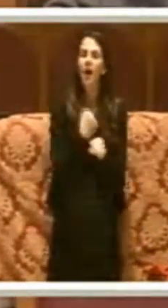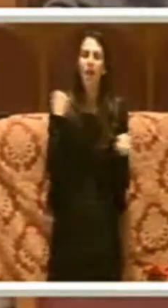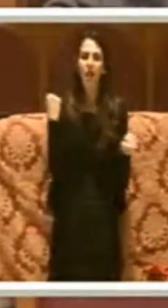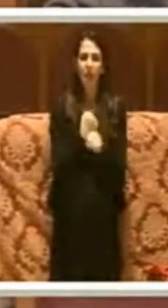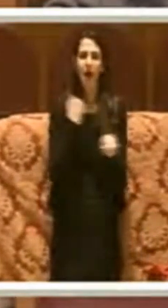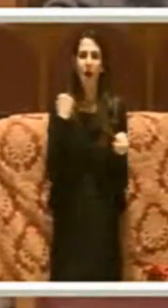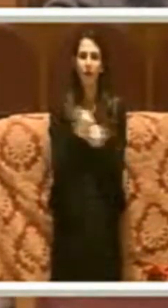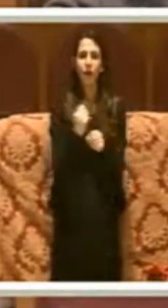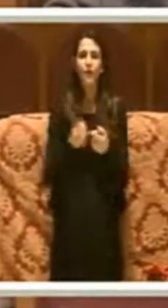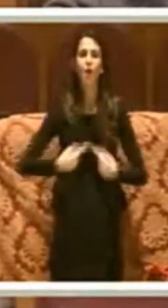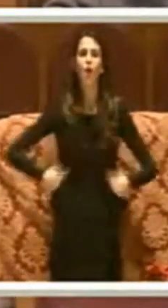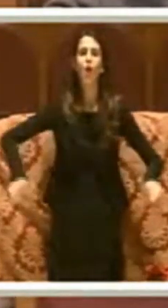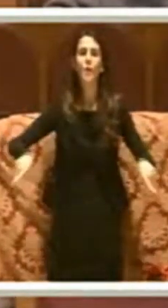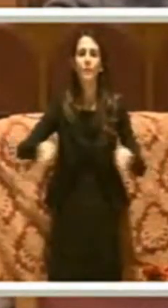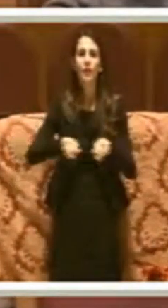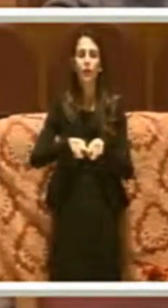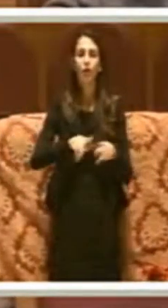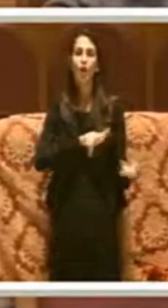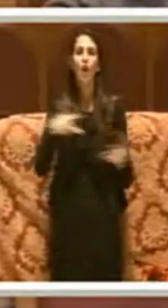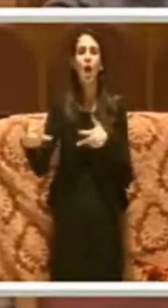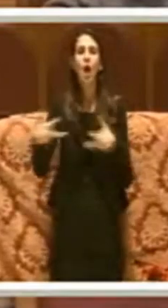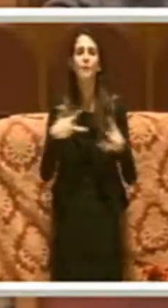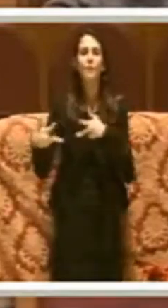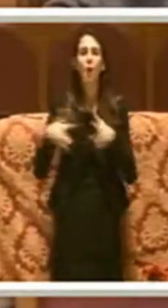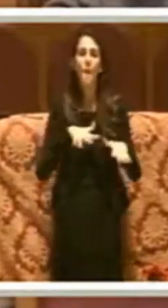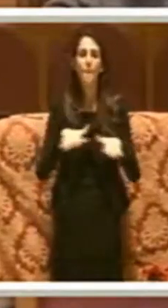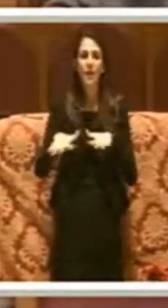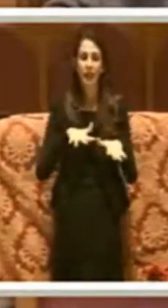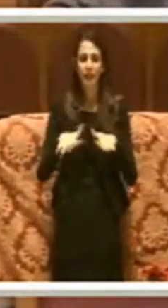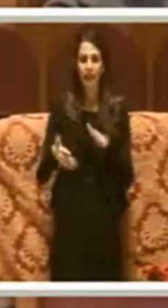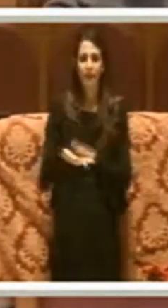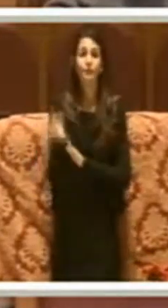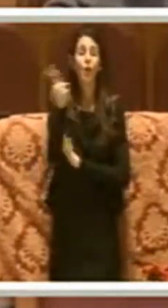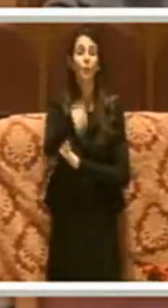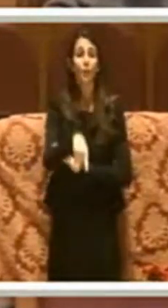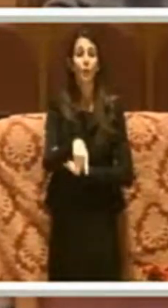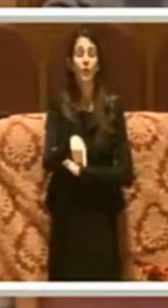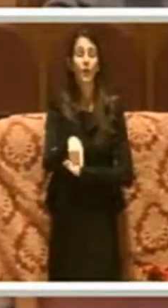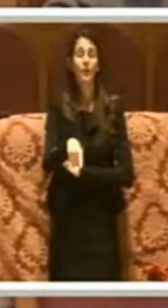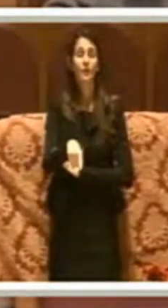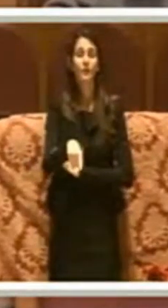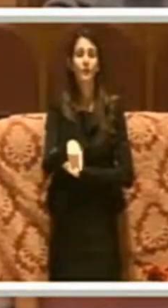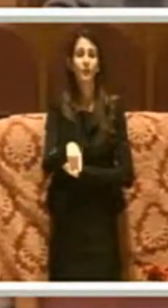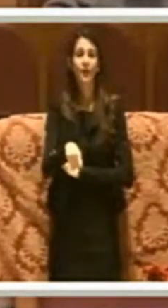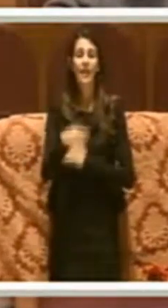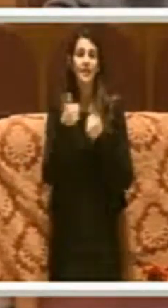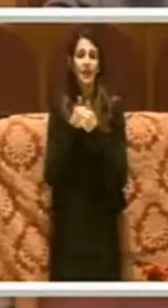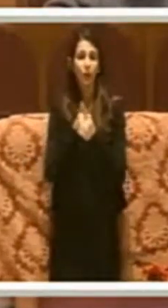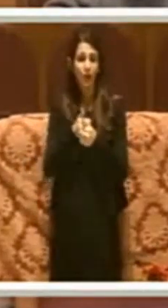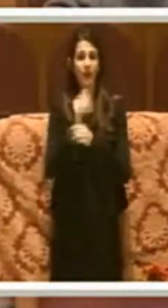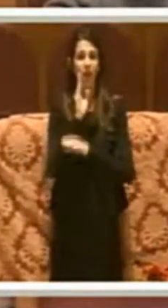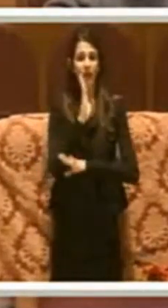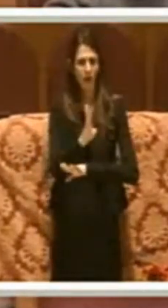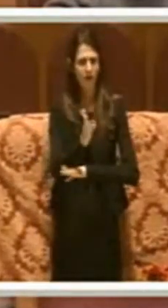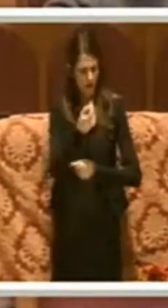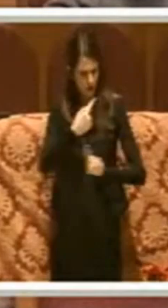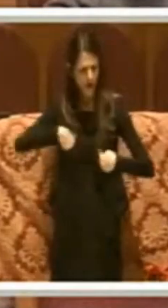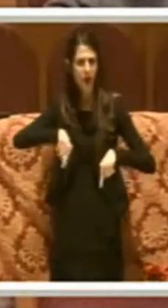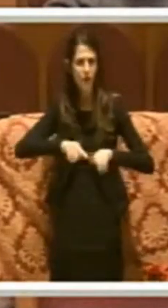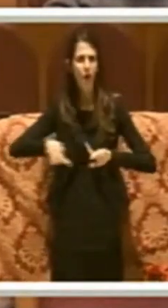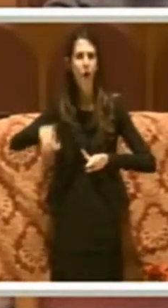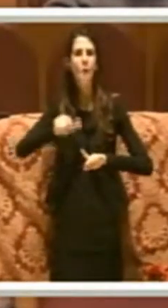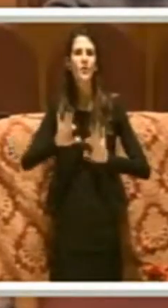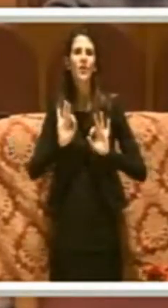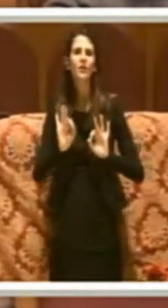Commissione Mobilità e che ha avuto anche modo di seguire direttamente, perché si tratta della